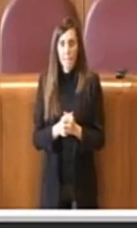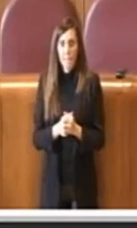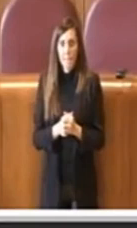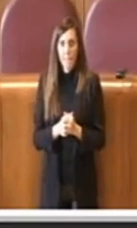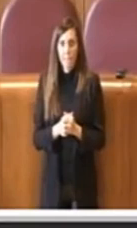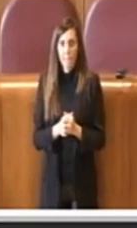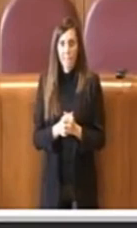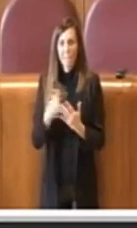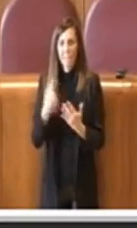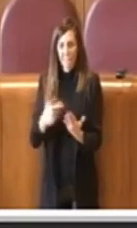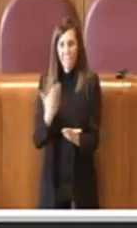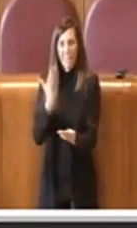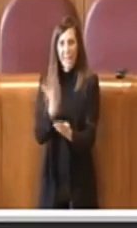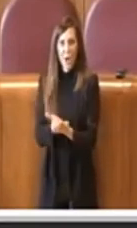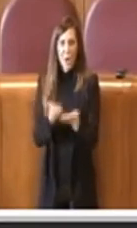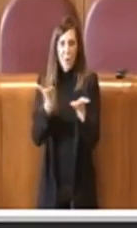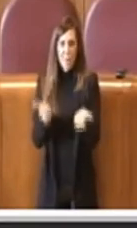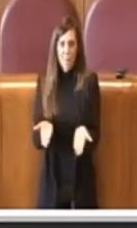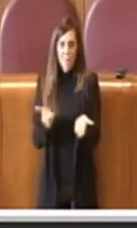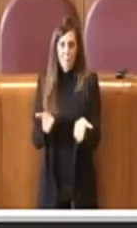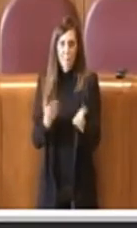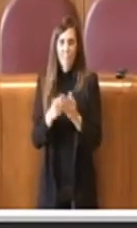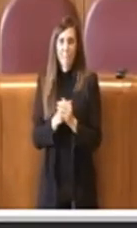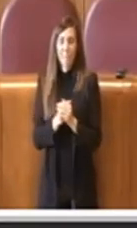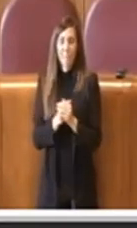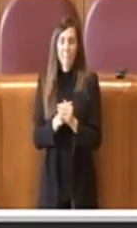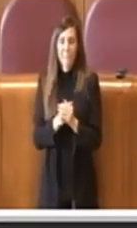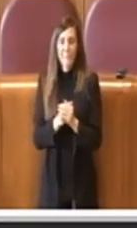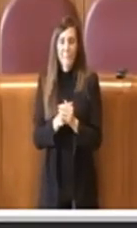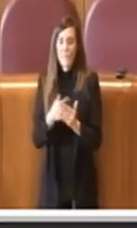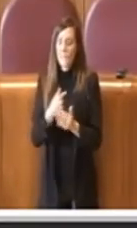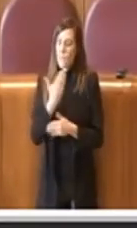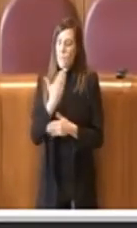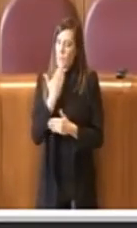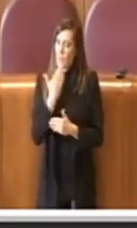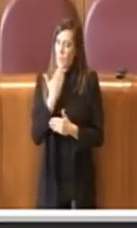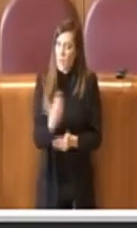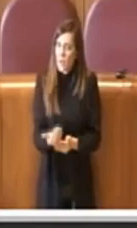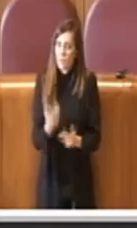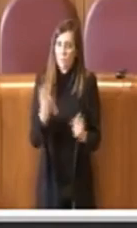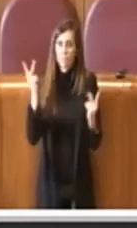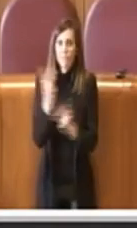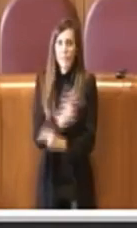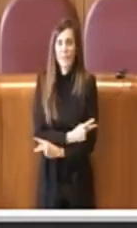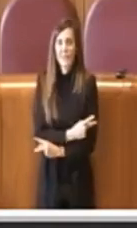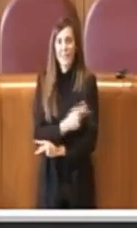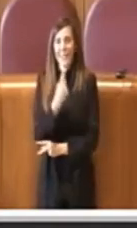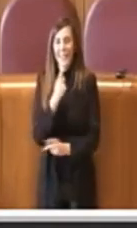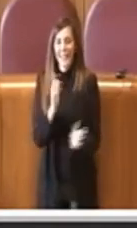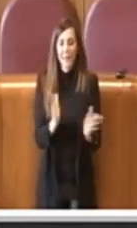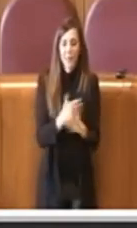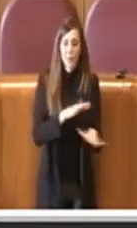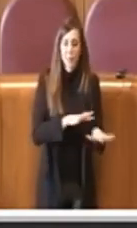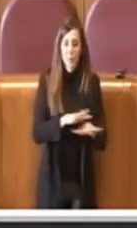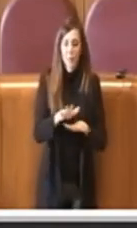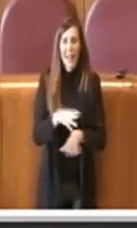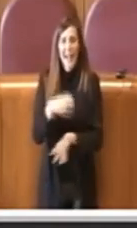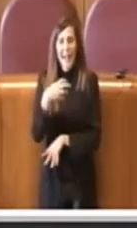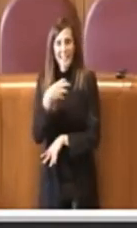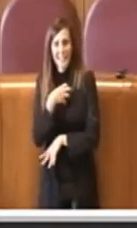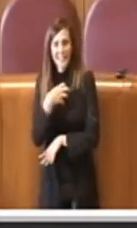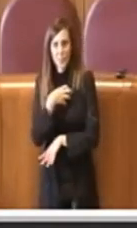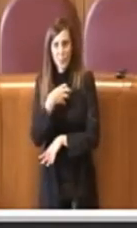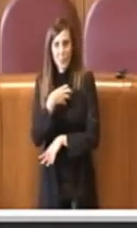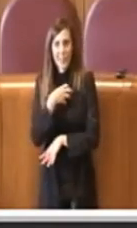...a presentare oggi. E quindi un sentito di ringraziamento va certamente al Dipartimento Mobilità, all'Assessorato,